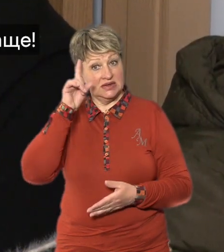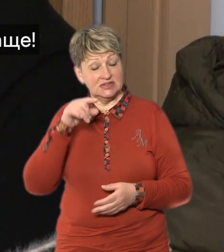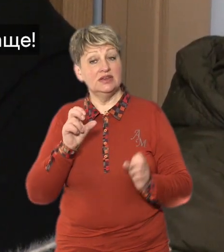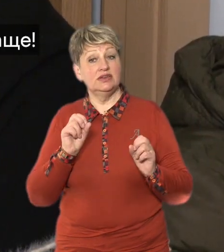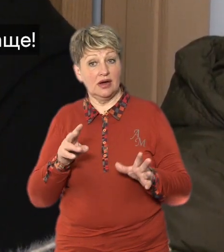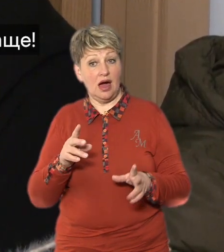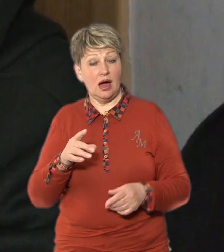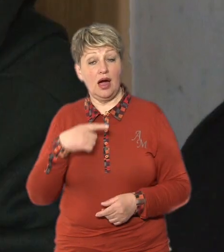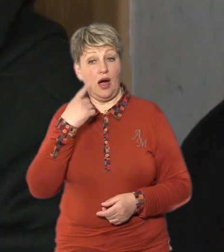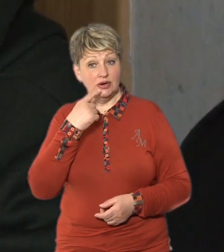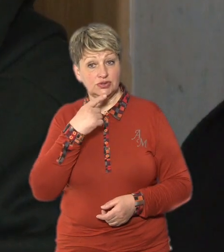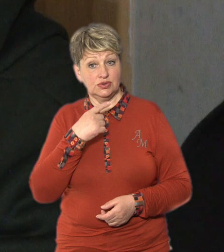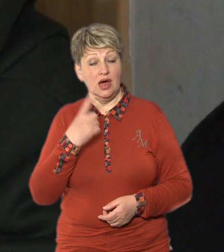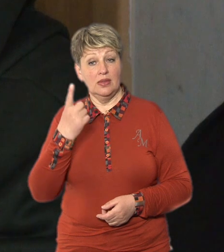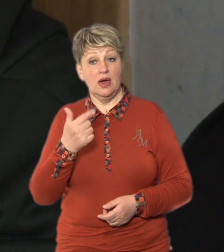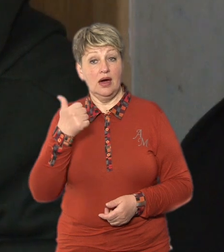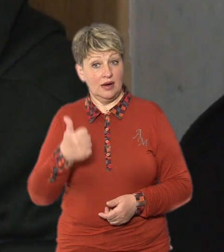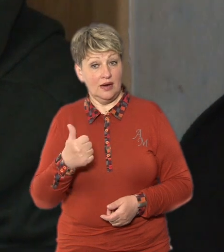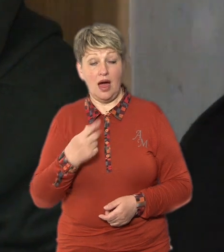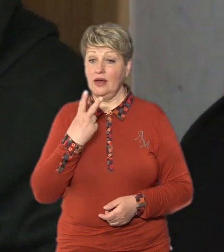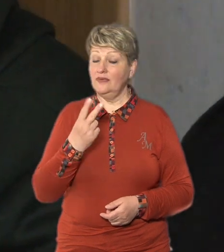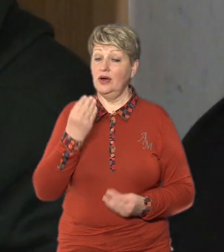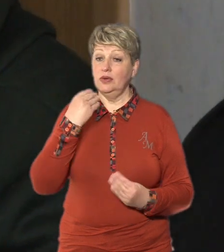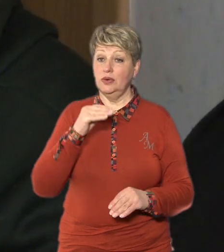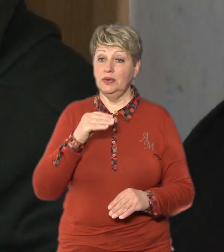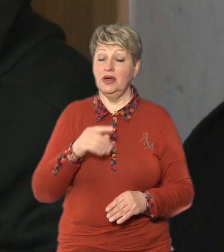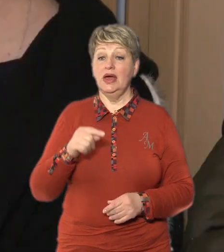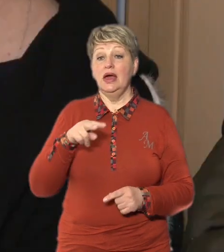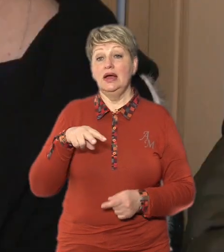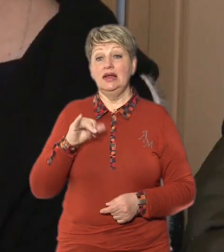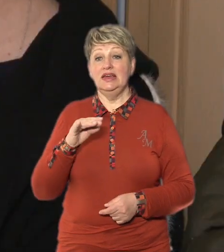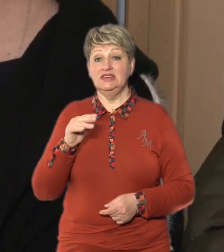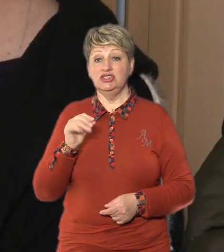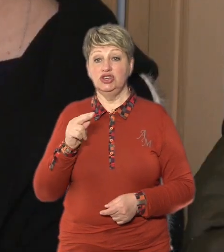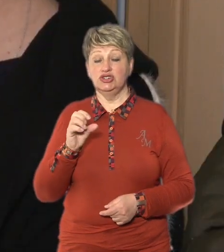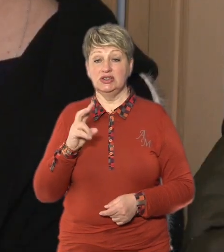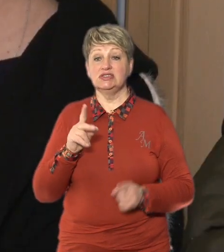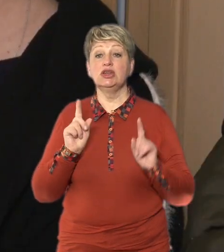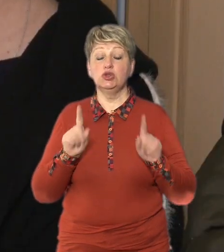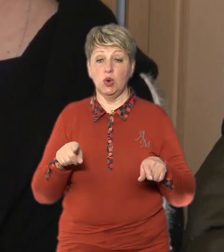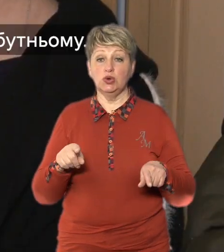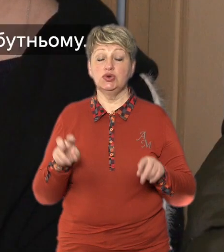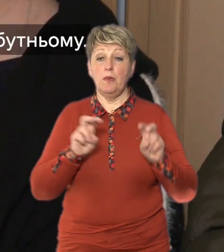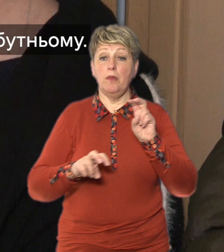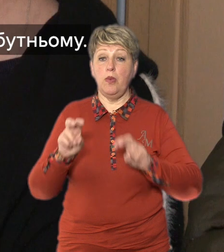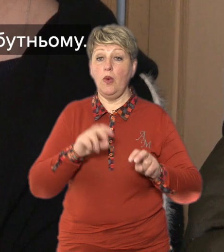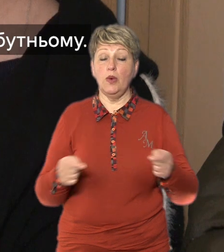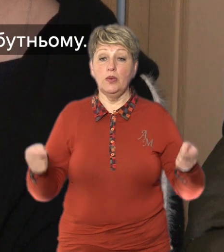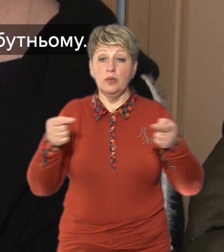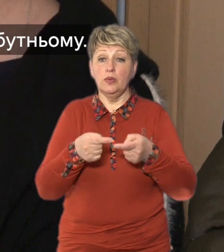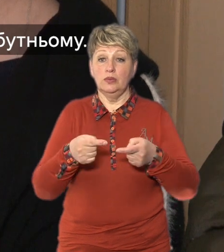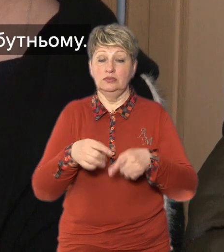добре, дві краще розповідається пані вона з Лисичанська тут теж у пошуках точного діагнозу хочу